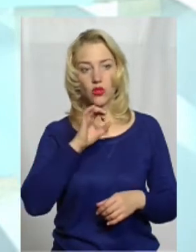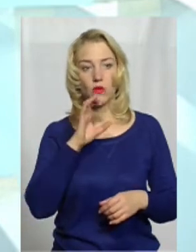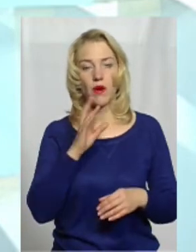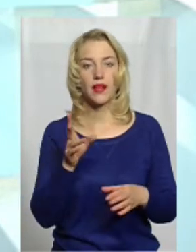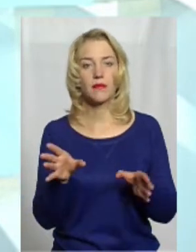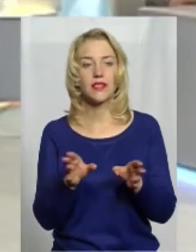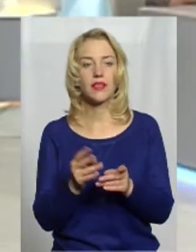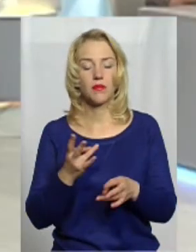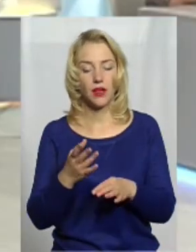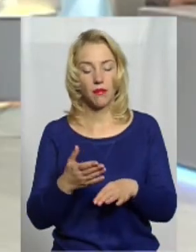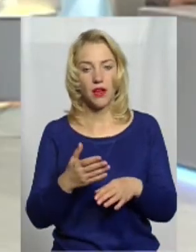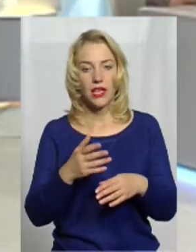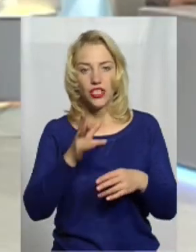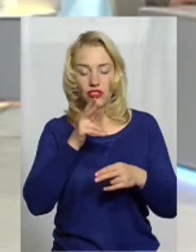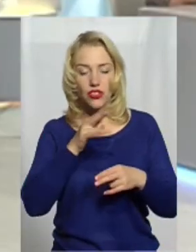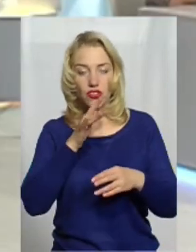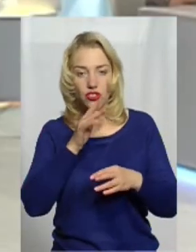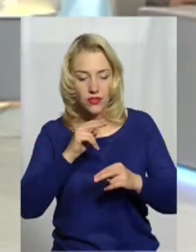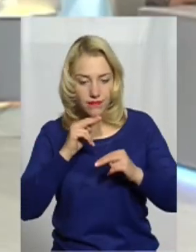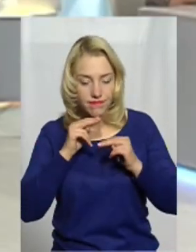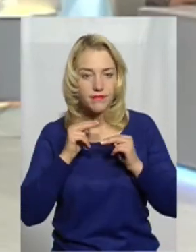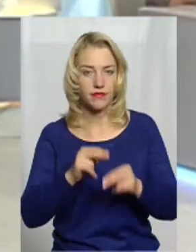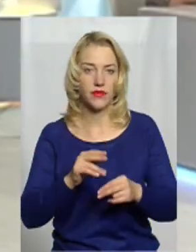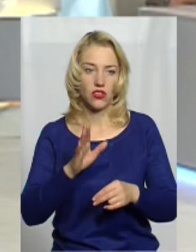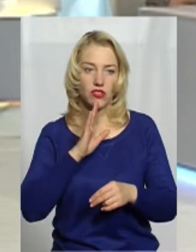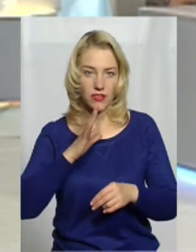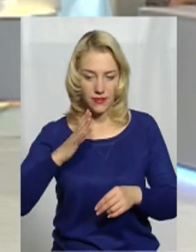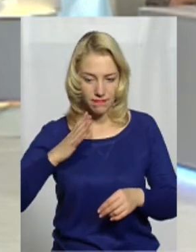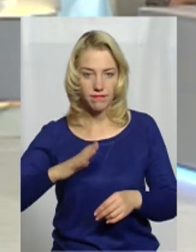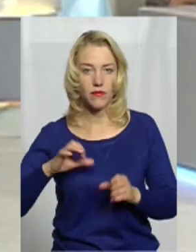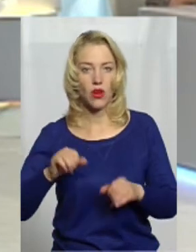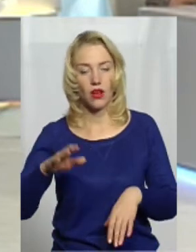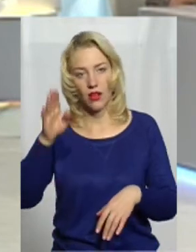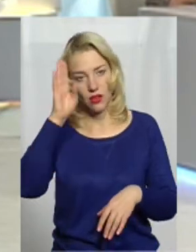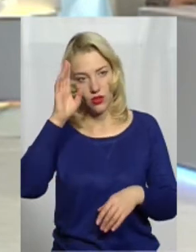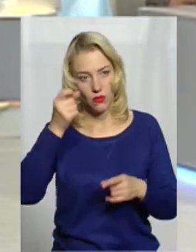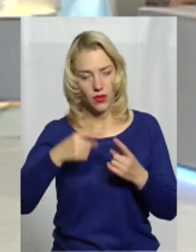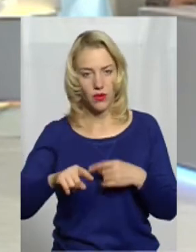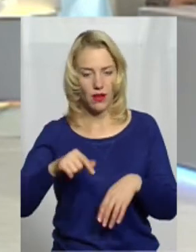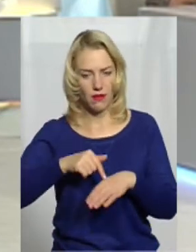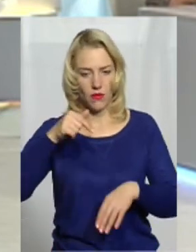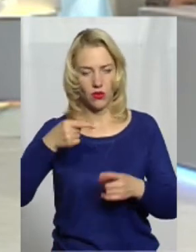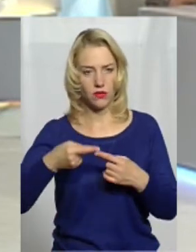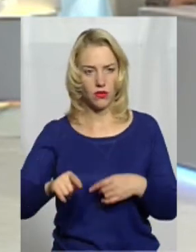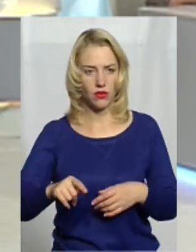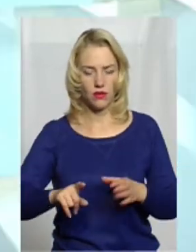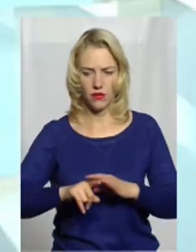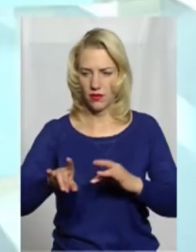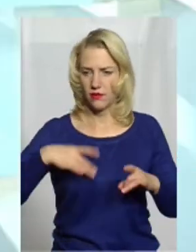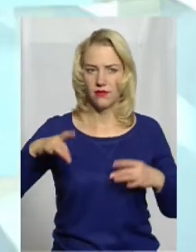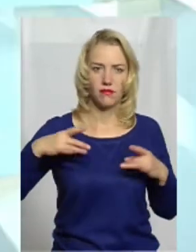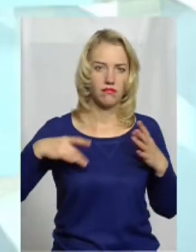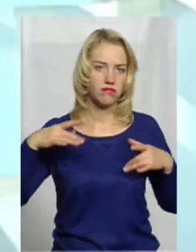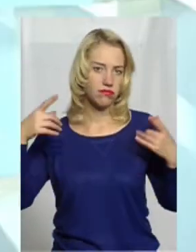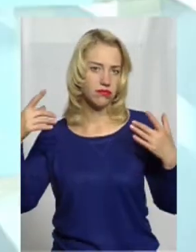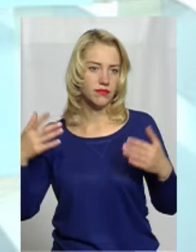довше часу приділити, от у жінок вистачає цієї витримки. Хлопці, вони емоційні, вони починають нервувати, і